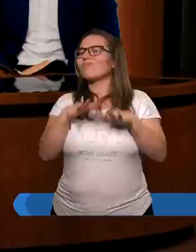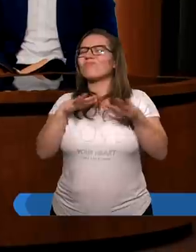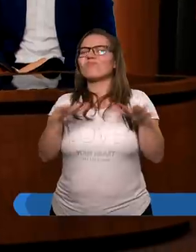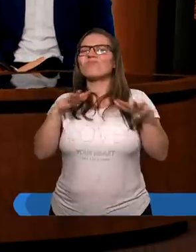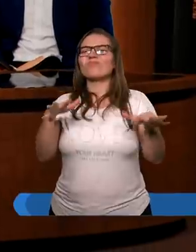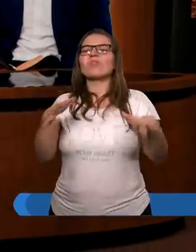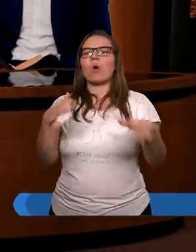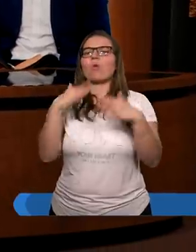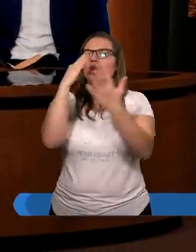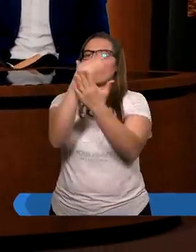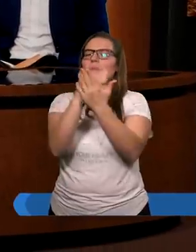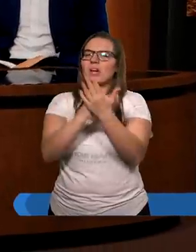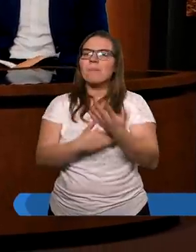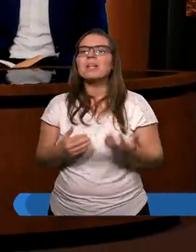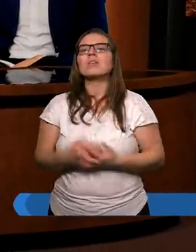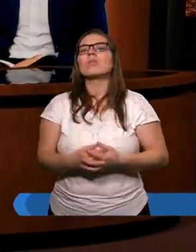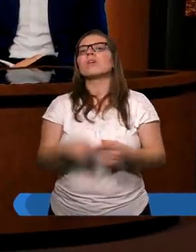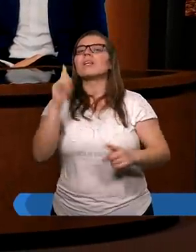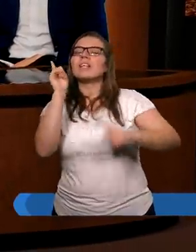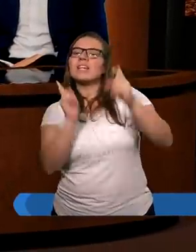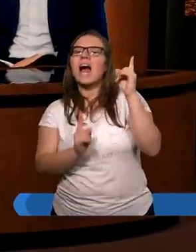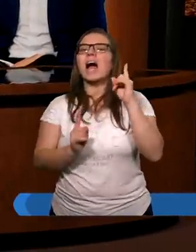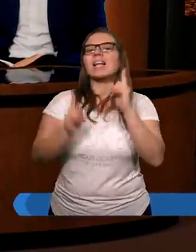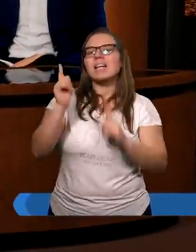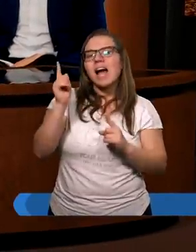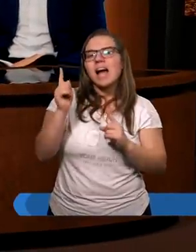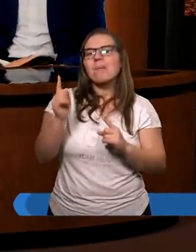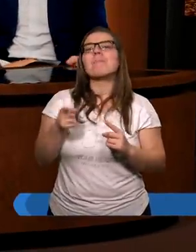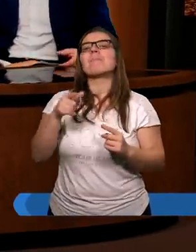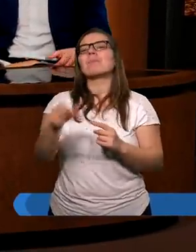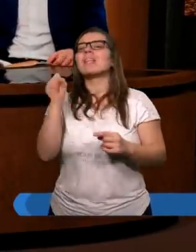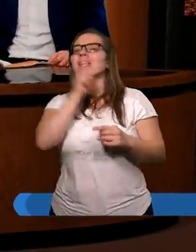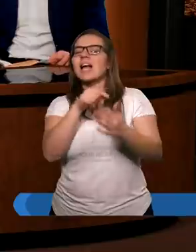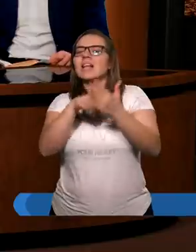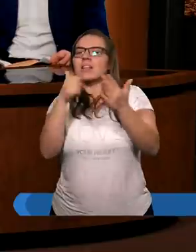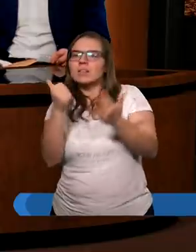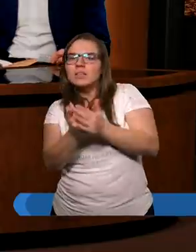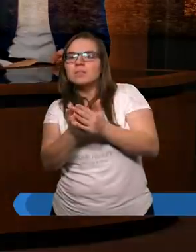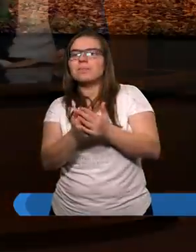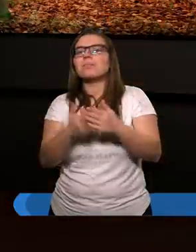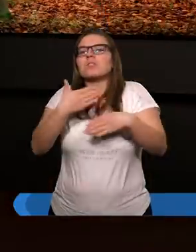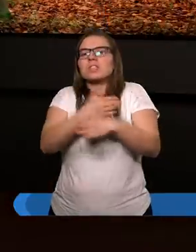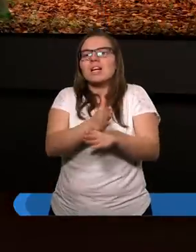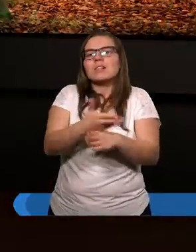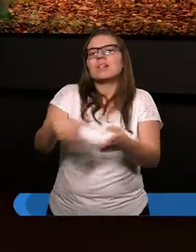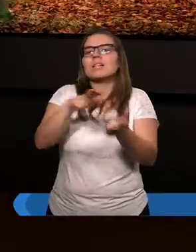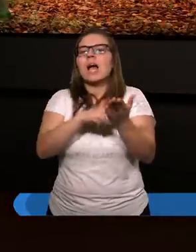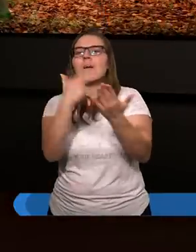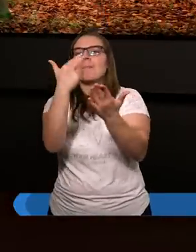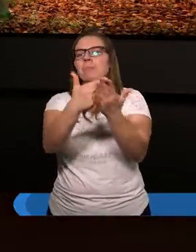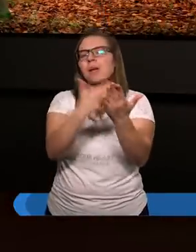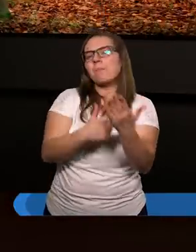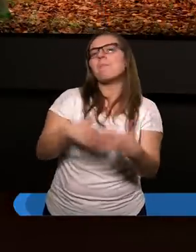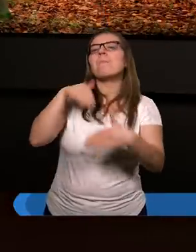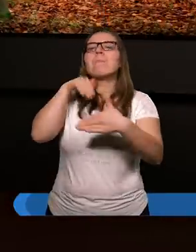różnych przepisów. Czasami dzieli się ten Stary Testament na przepisy